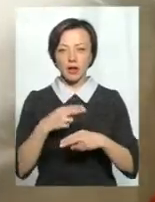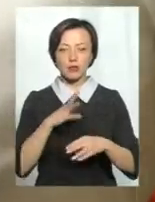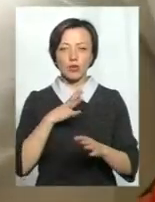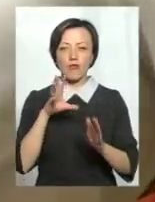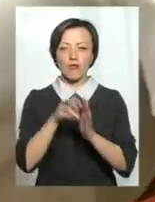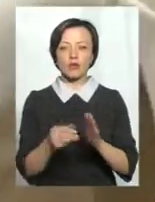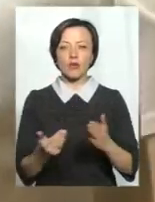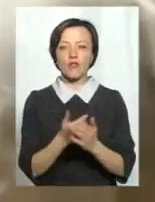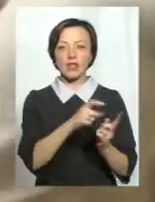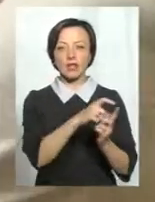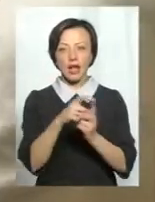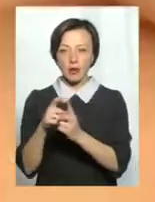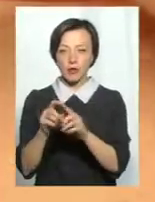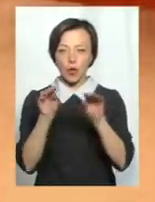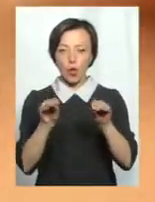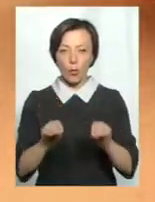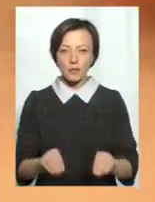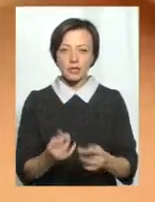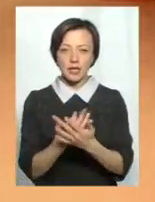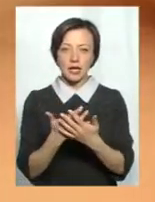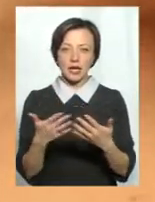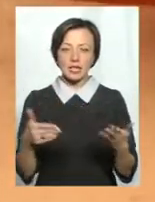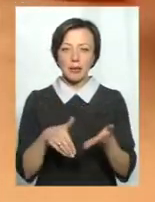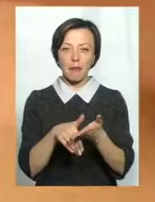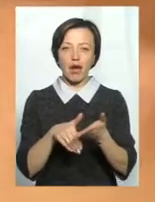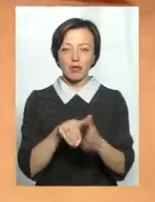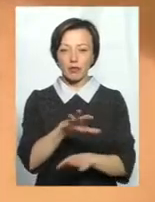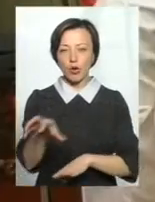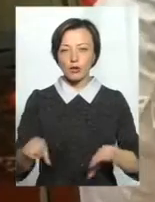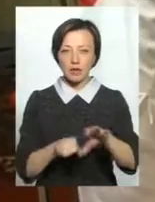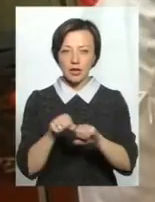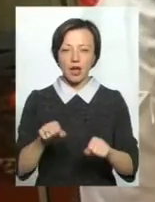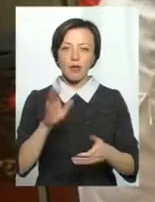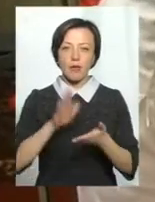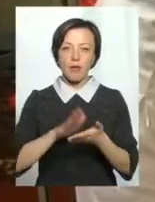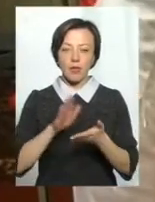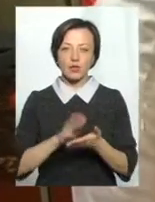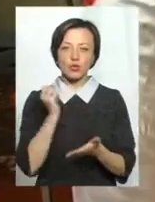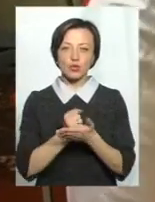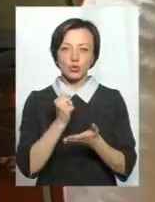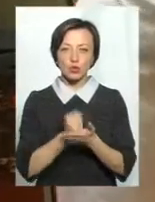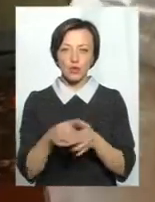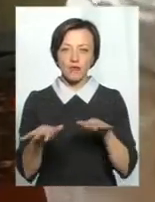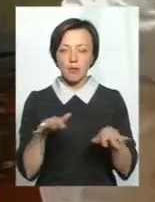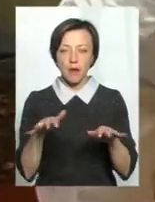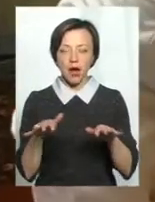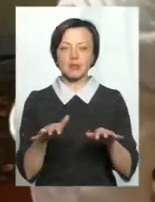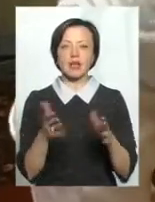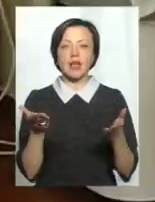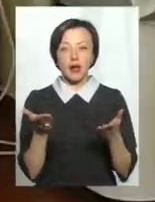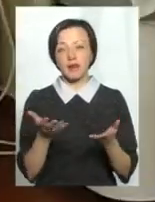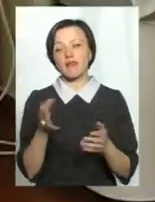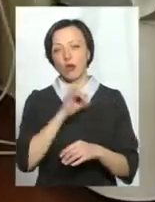введено нові терміни для опису різних прийомів масажу – розминання, поплескування, постукування, вібрація, які з